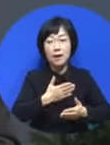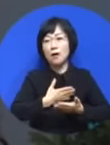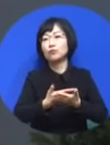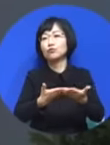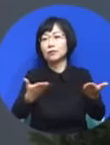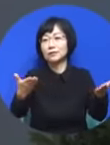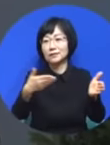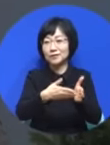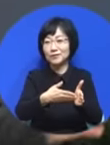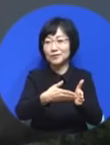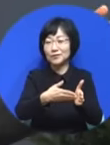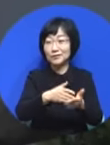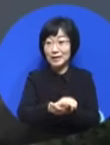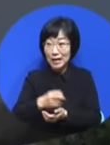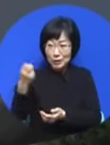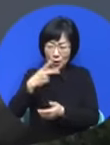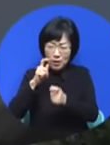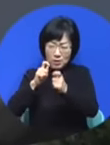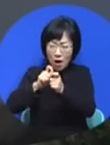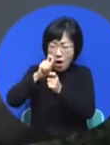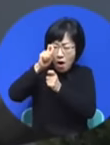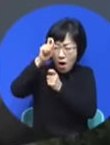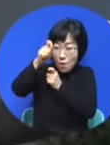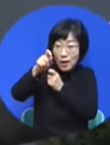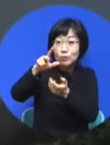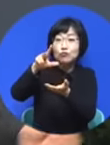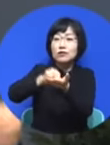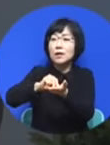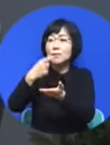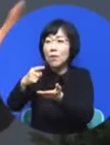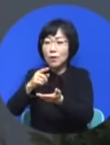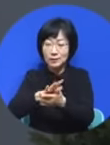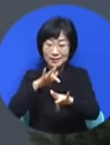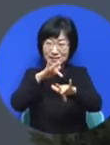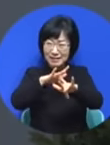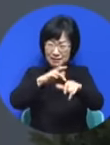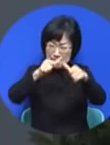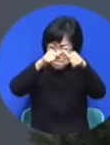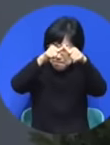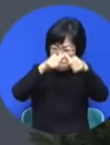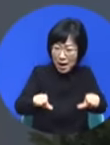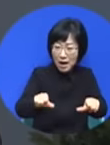뿐만 아니라 영원한 문제가 뭡니까? 그 허감을 끊는 답을 줬잖아요.